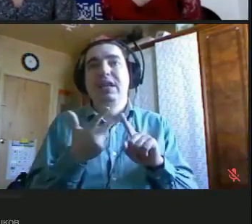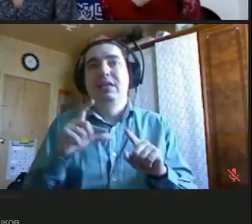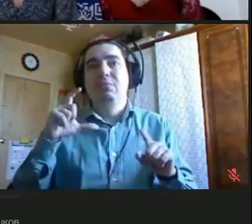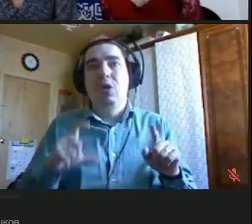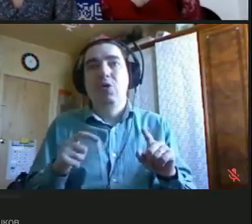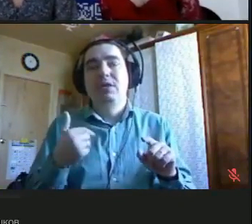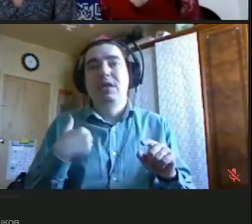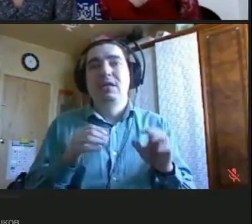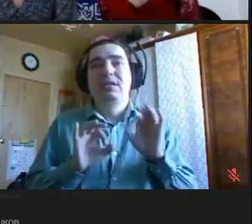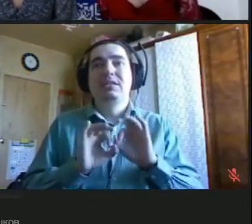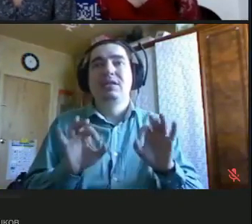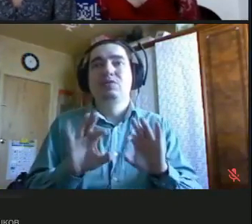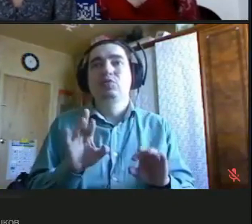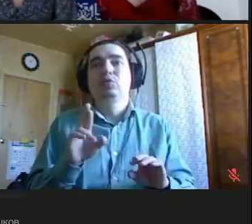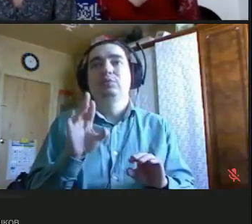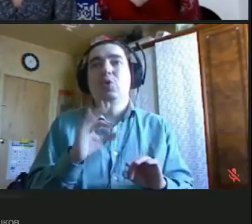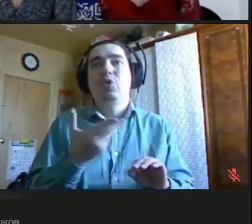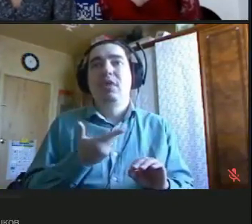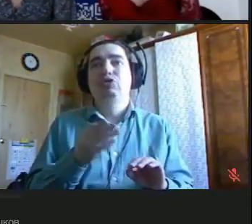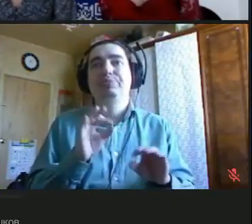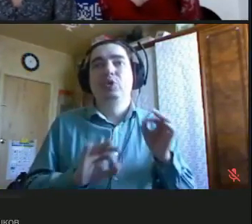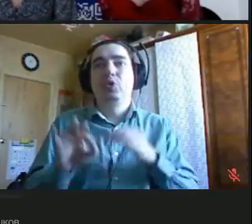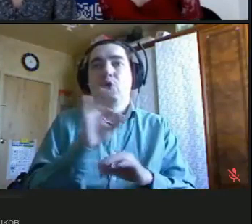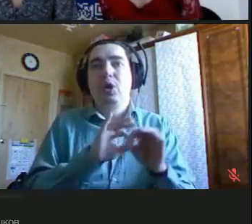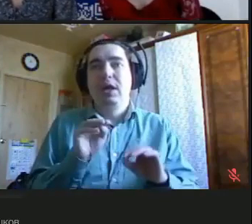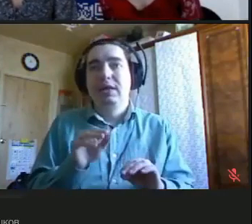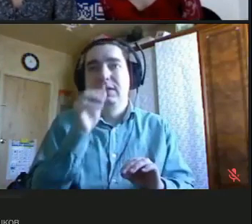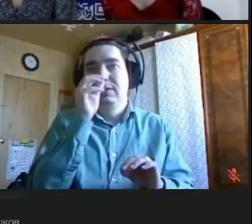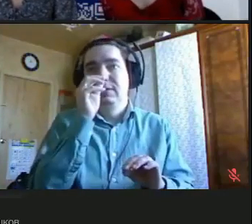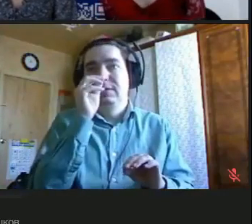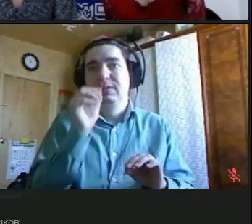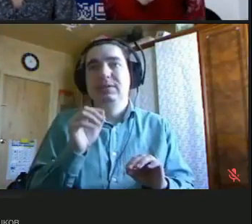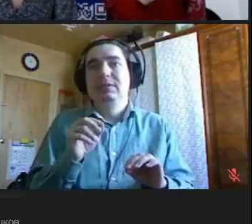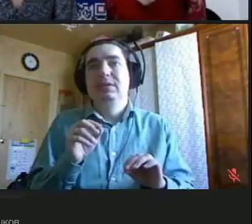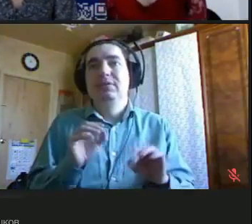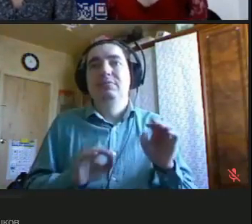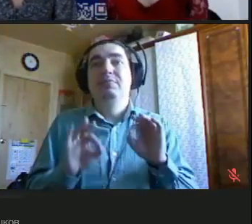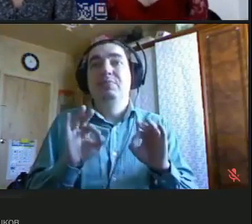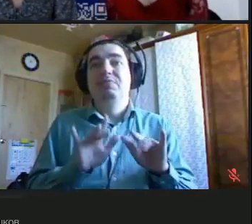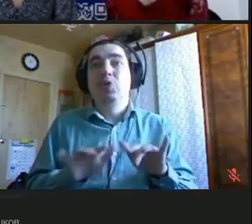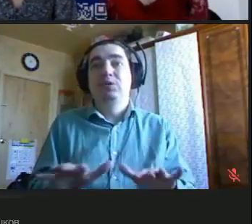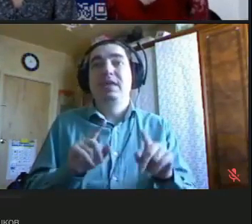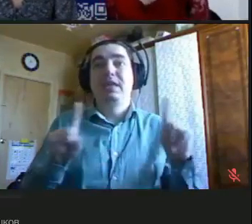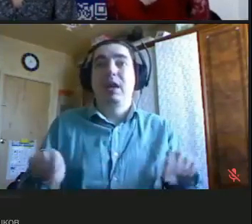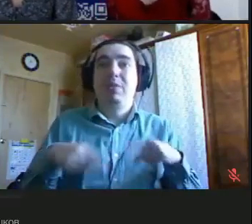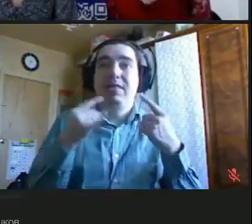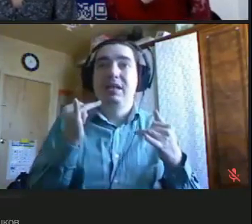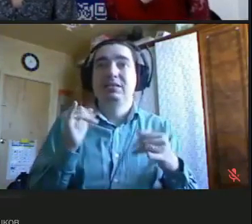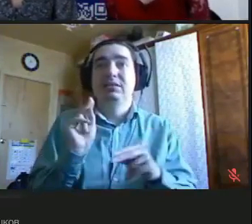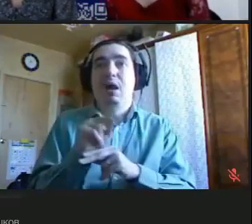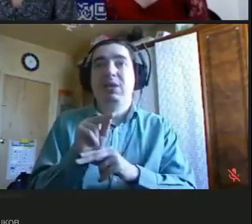наших проекта. Первый – это проект «Школа особенного родителя», с помощью которого мы вовлекаем родителей в процесс реабилитации и абилитации детей.